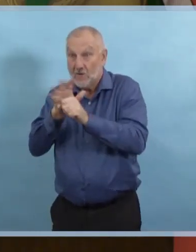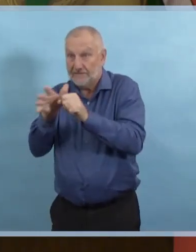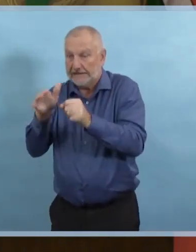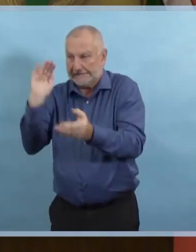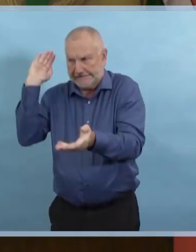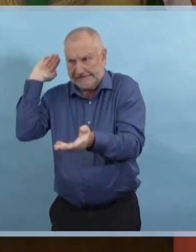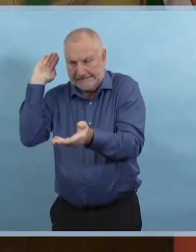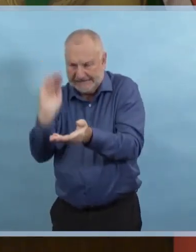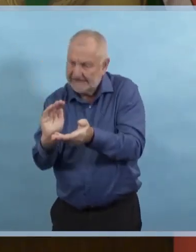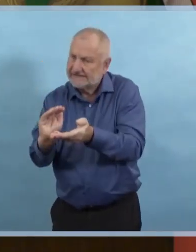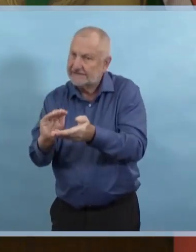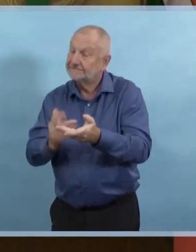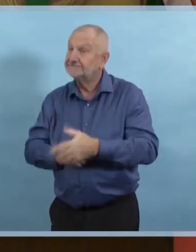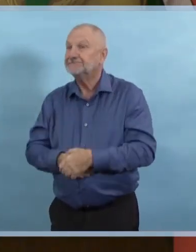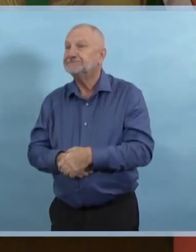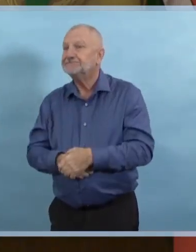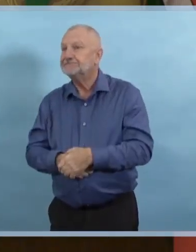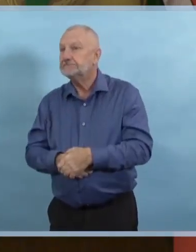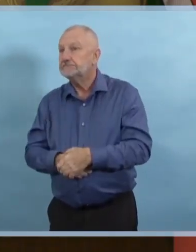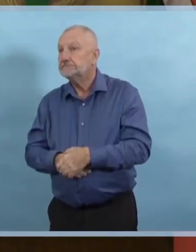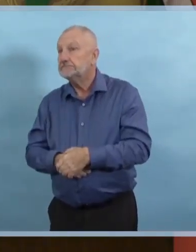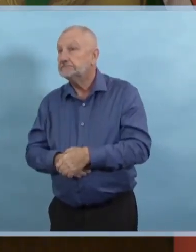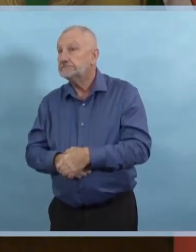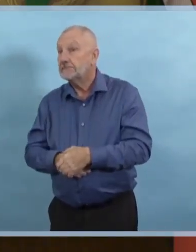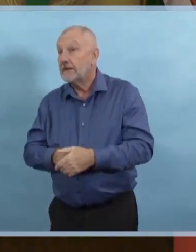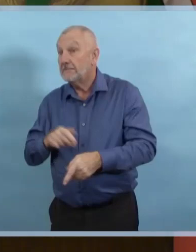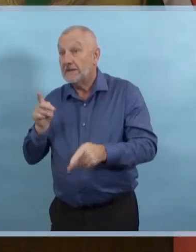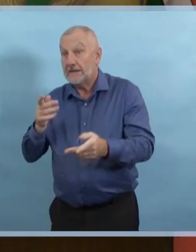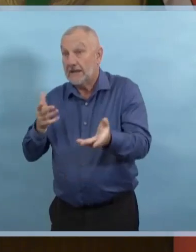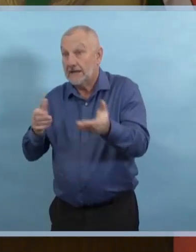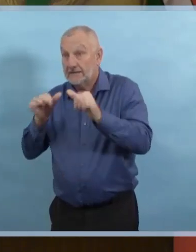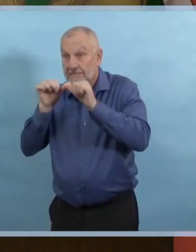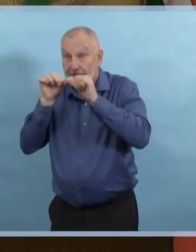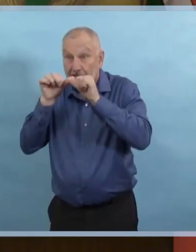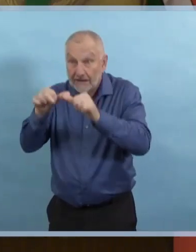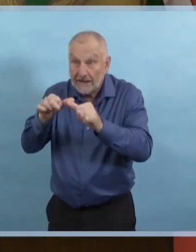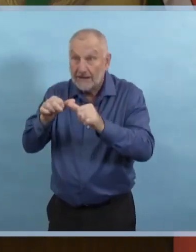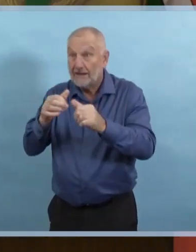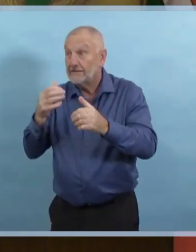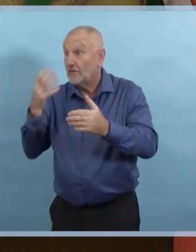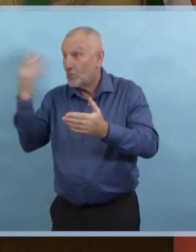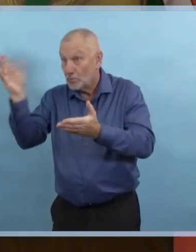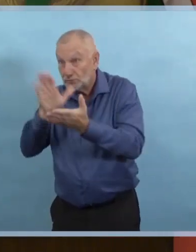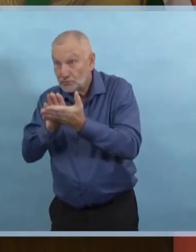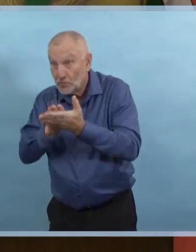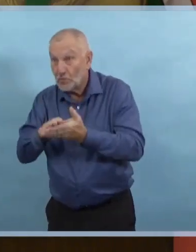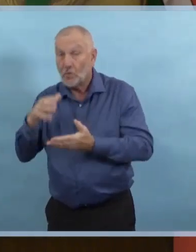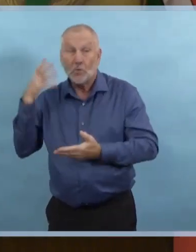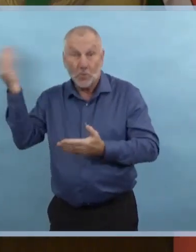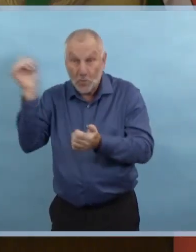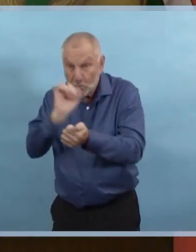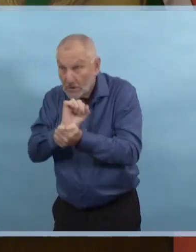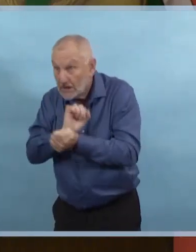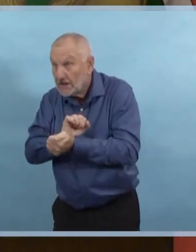protègent nos citoyens les plus vulnérables. Et ça contribue à réduire l'impact sur notre système de santé.